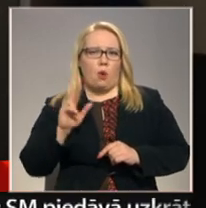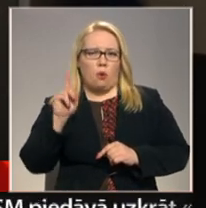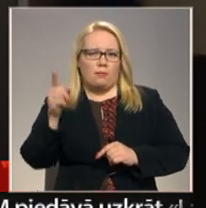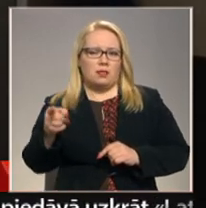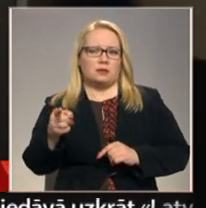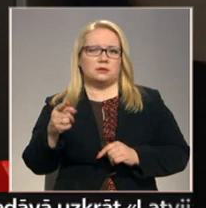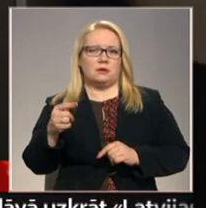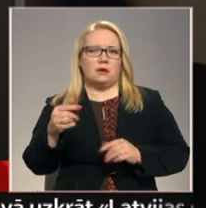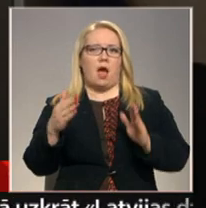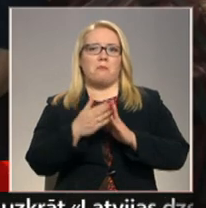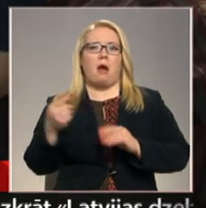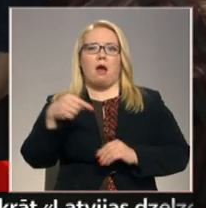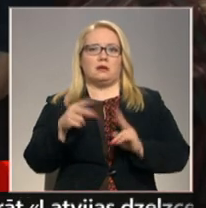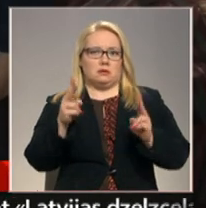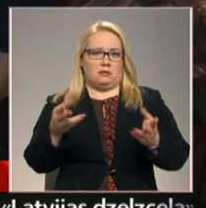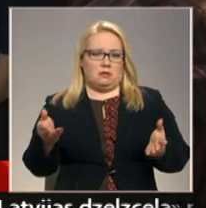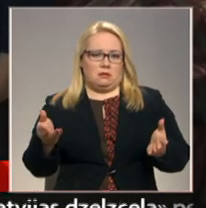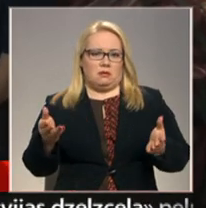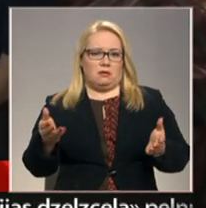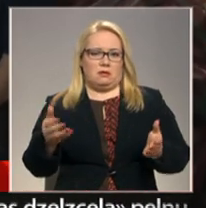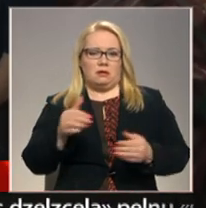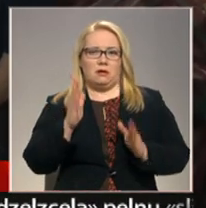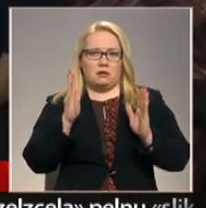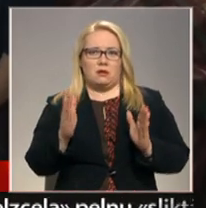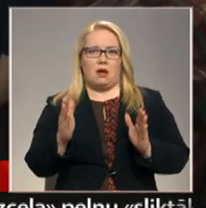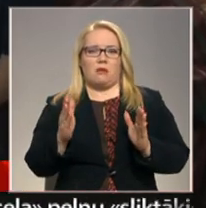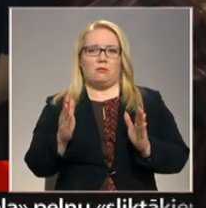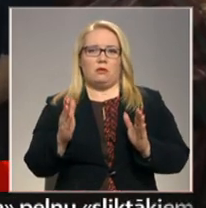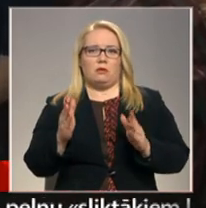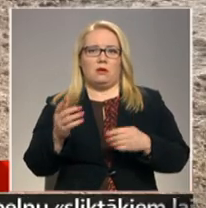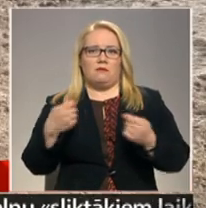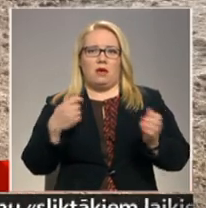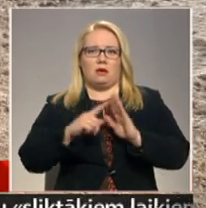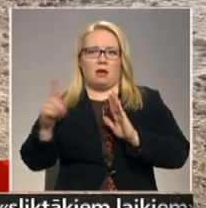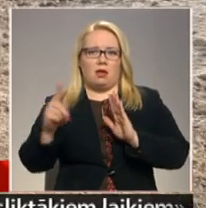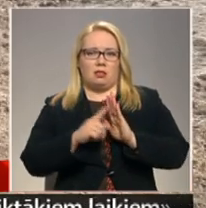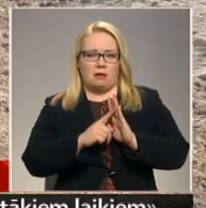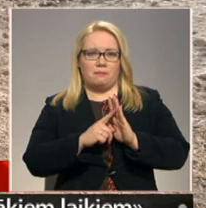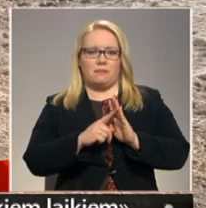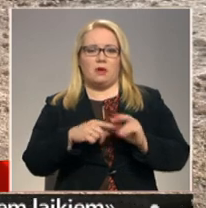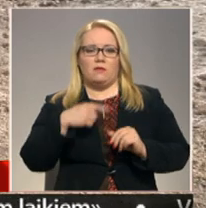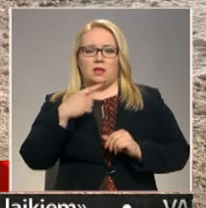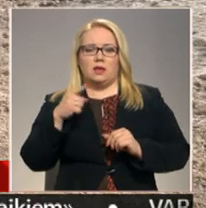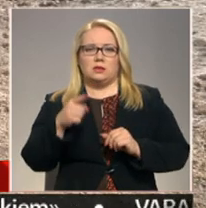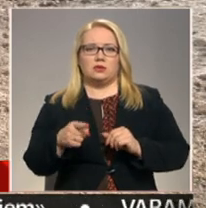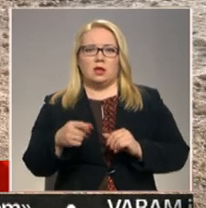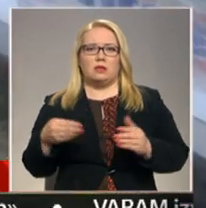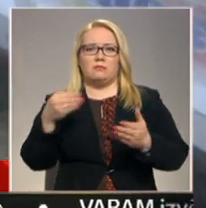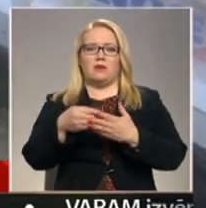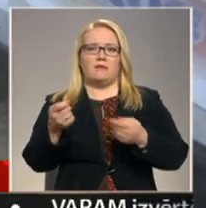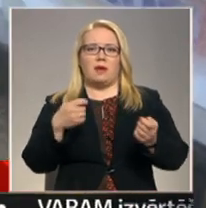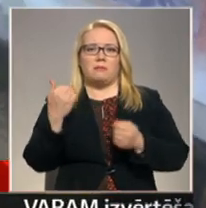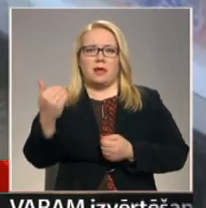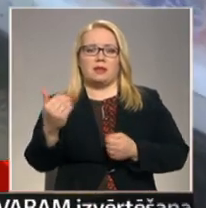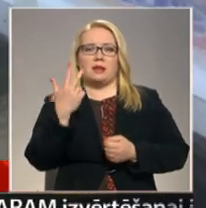Mājās tikt jau nevar tiebūt autoveikalu. Firmai Krāslava Dēko pārpirka Siela Lekon